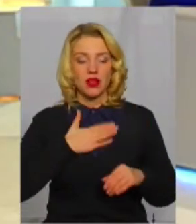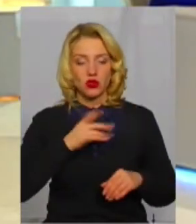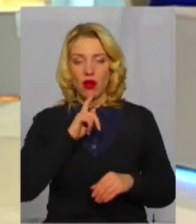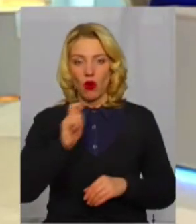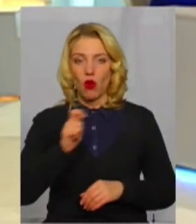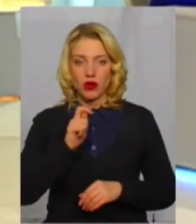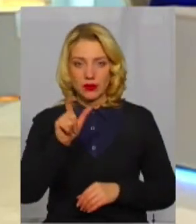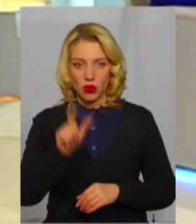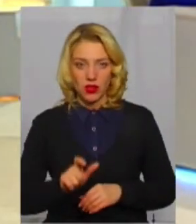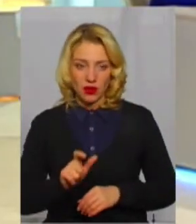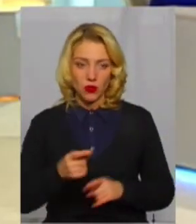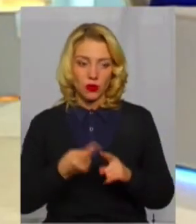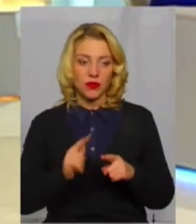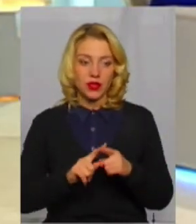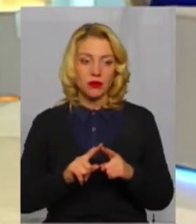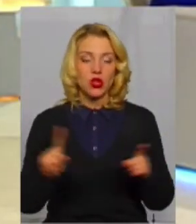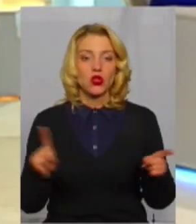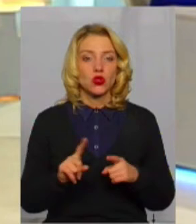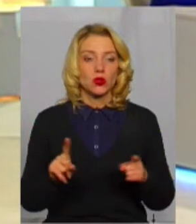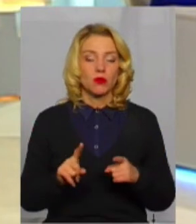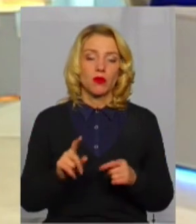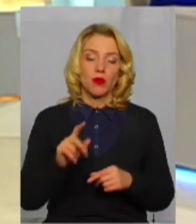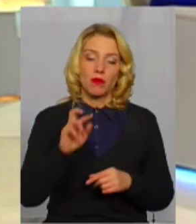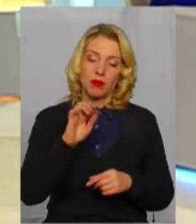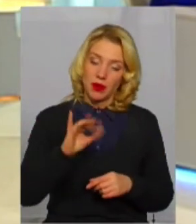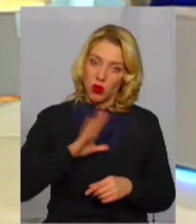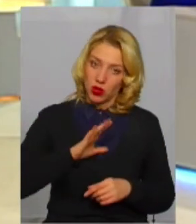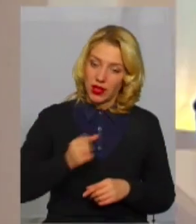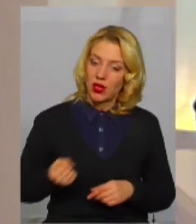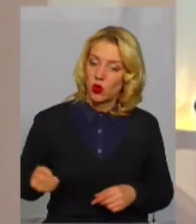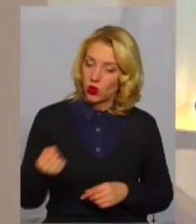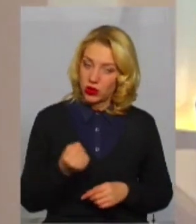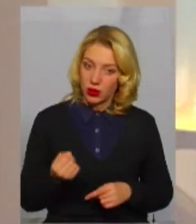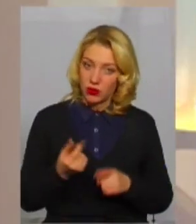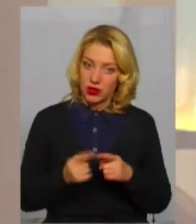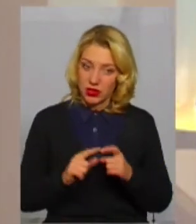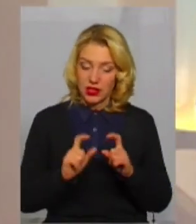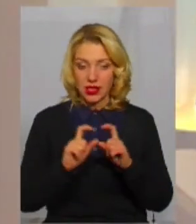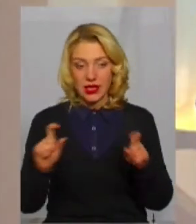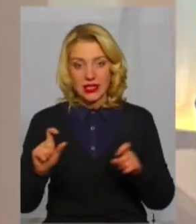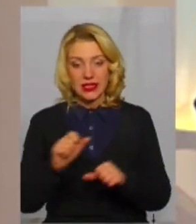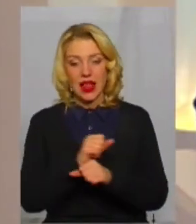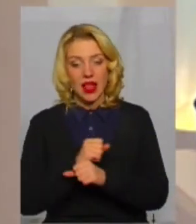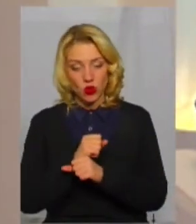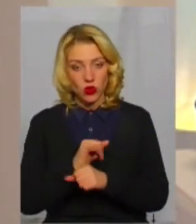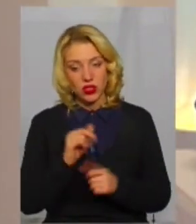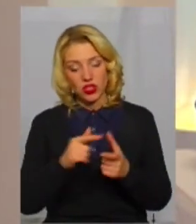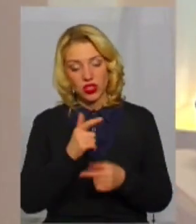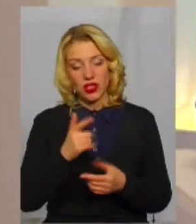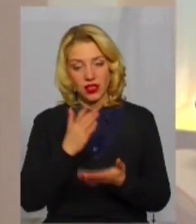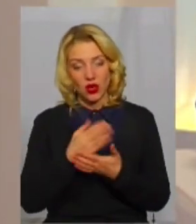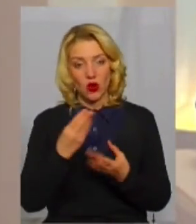тим, чи могли б вони отримувати санаторію, чи є на це кошти. А місцева жителька